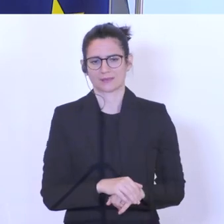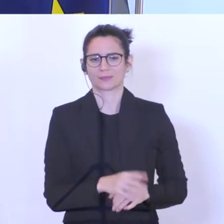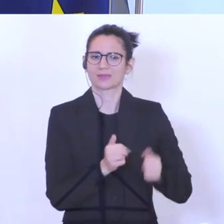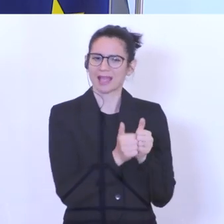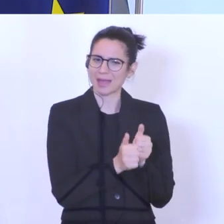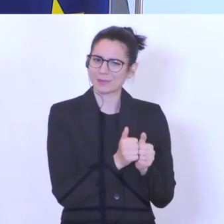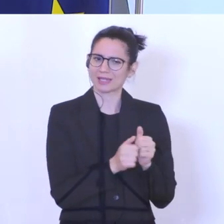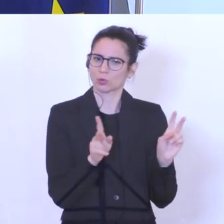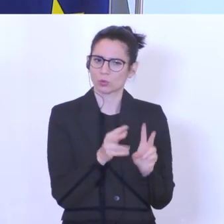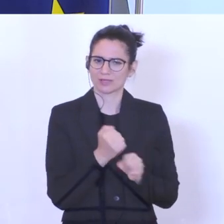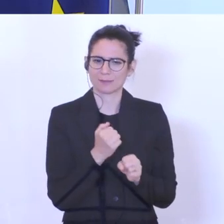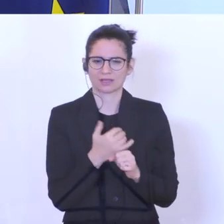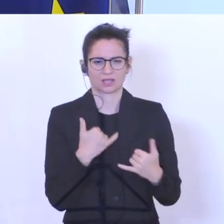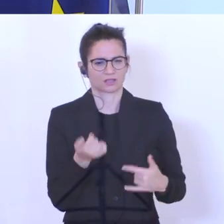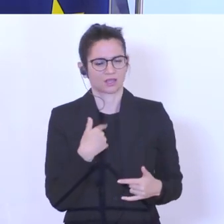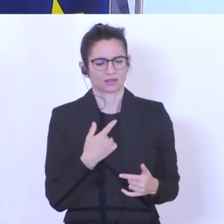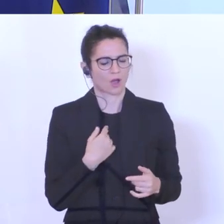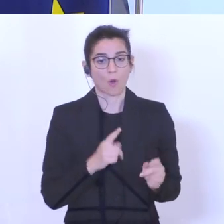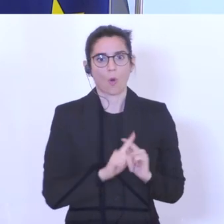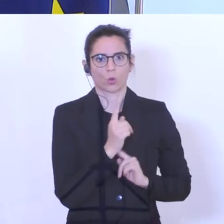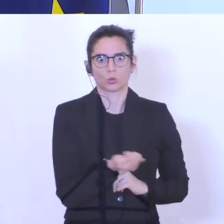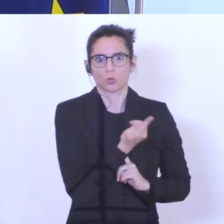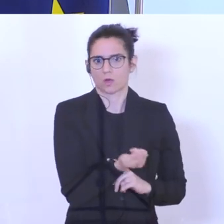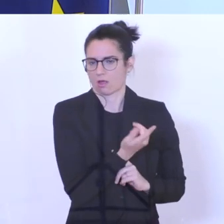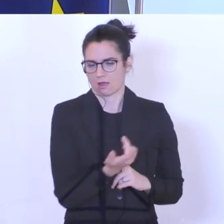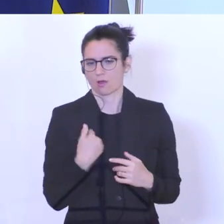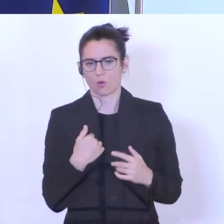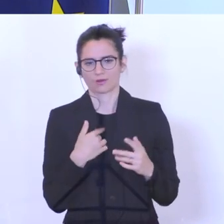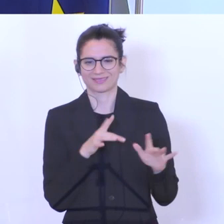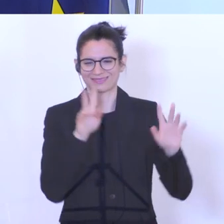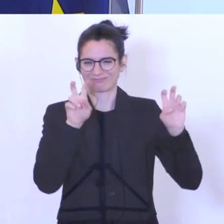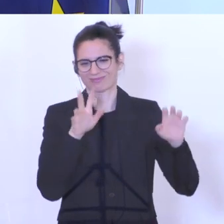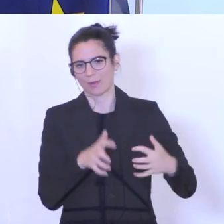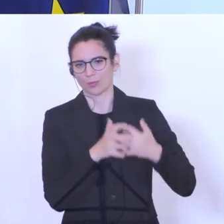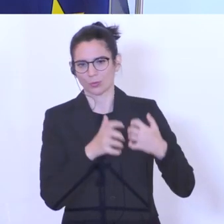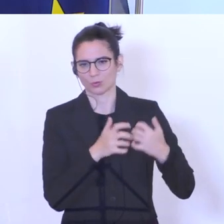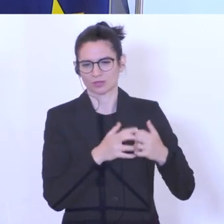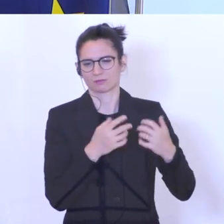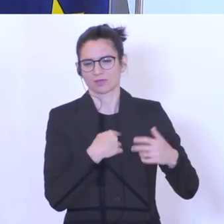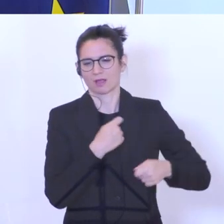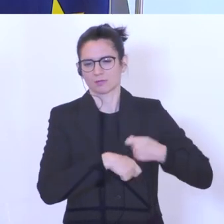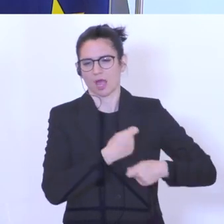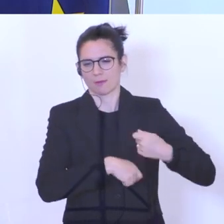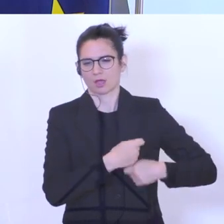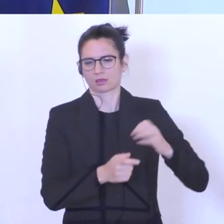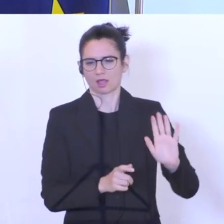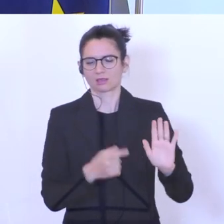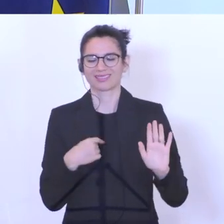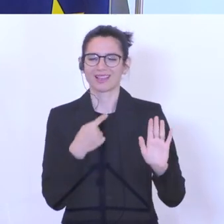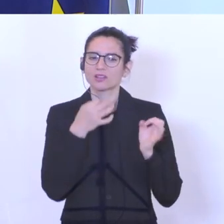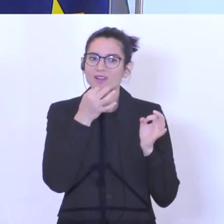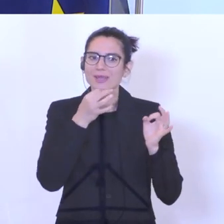der Kurzarbeit ist somit voll auf Schiene und im vollen Produktionsbereich sozusagen. Wir haben auch weiterhin wieder